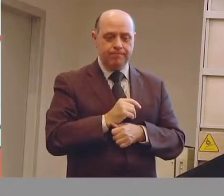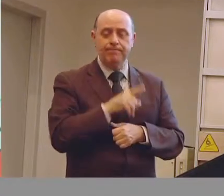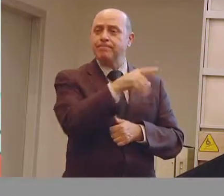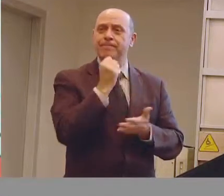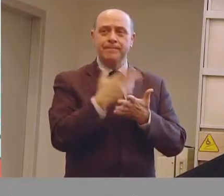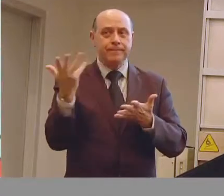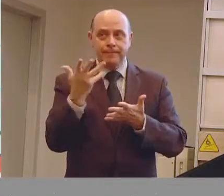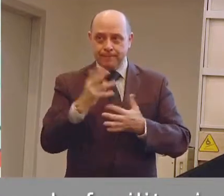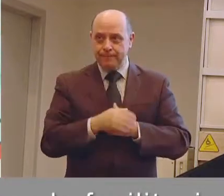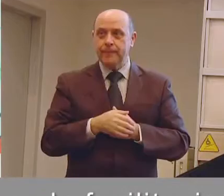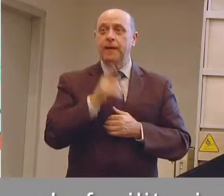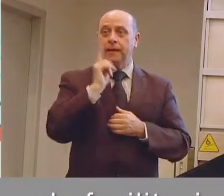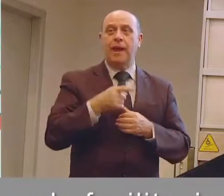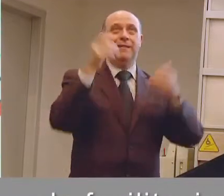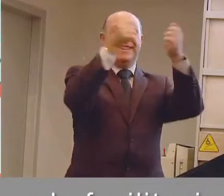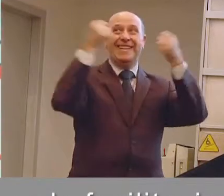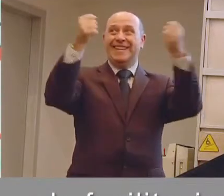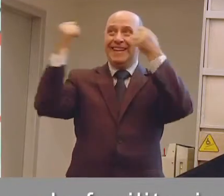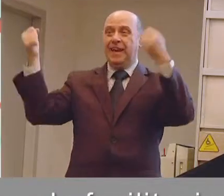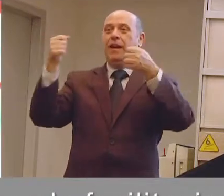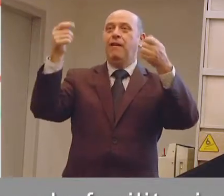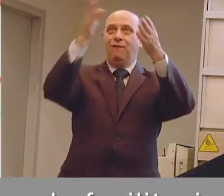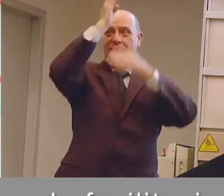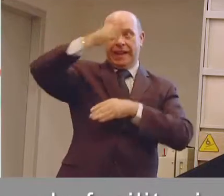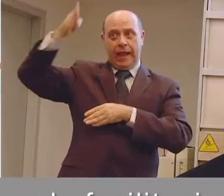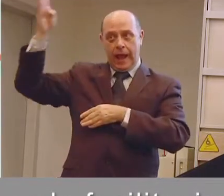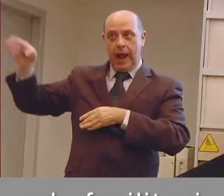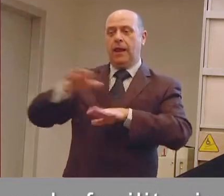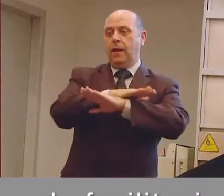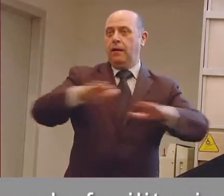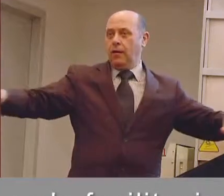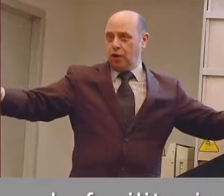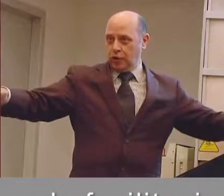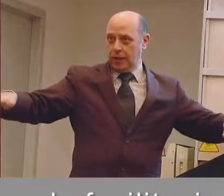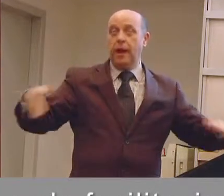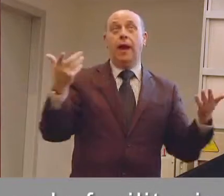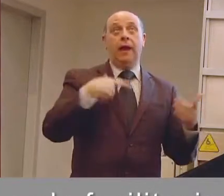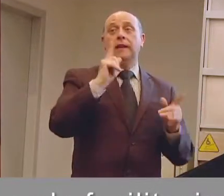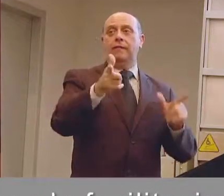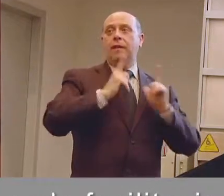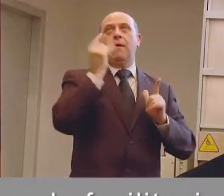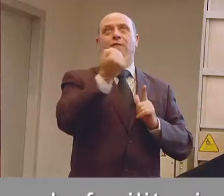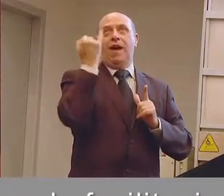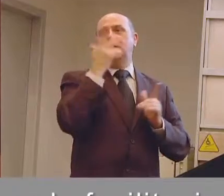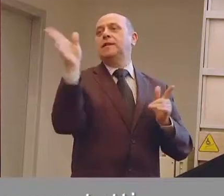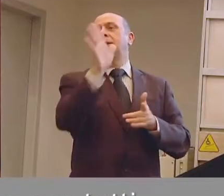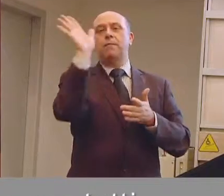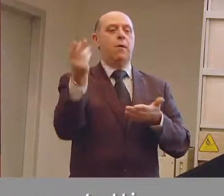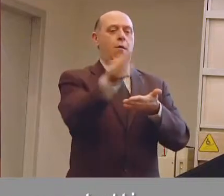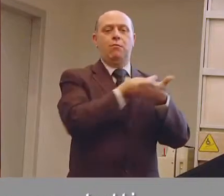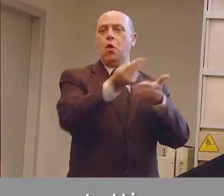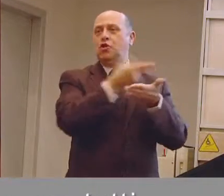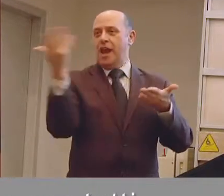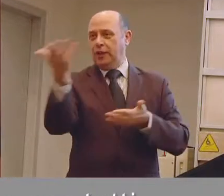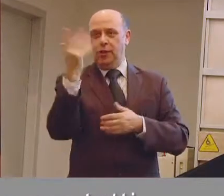avere delle facilitazioni verticali, facilitazioni orizzontali e più importanti sono le facilitazioni verticali perché dobbiamo pensare che qualsiasi progetto noi andiamo ad